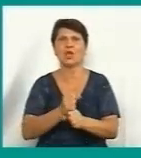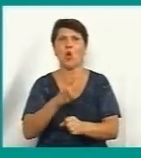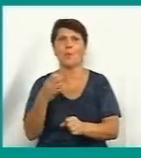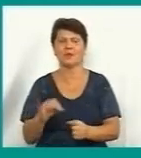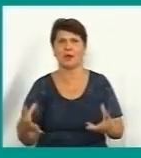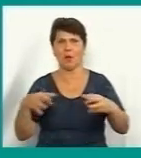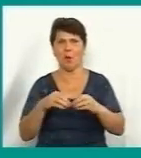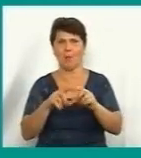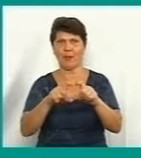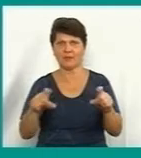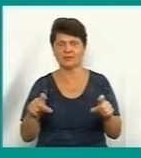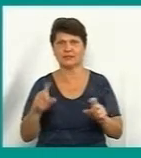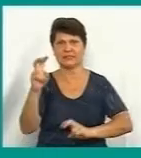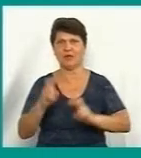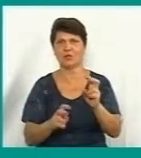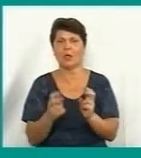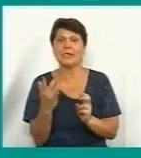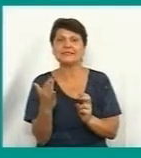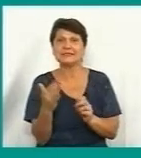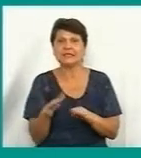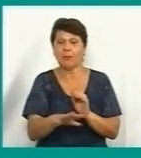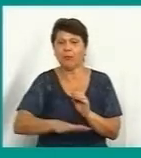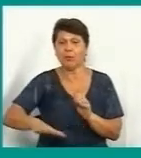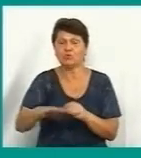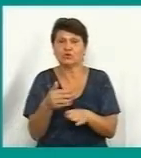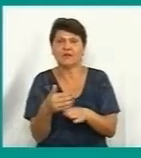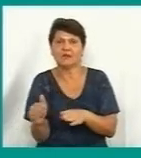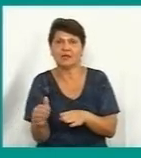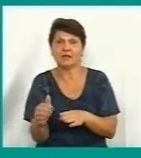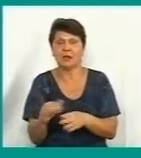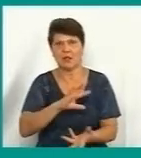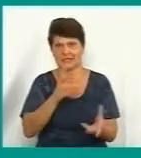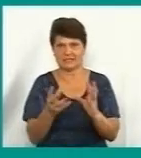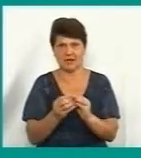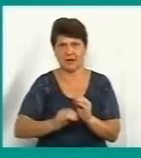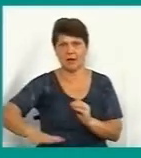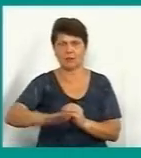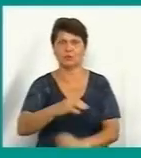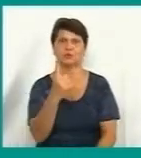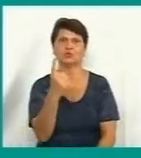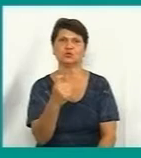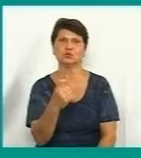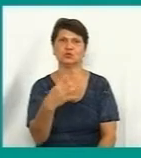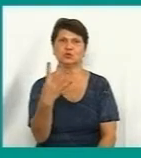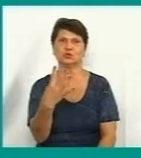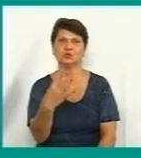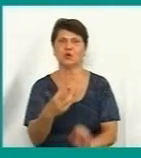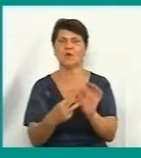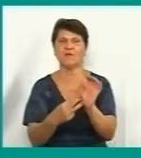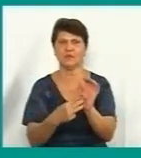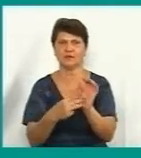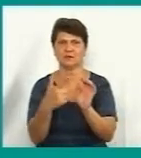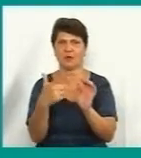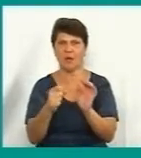в тому числі. Скільки площі відведено під цей об'єкт? Загальна площа 148 гектар, з них